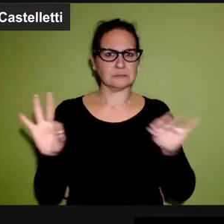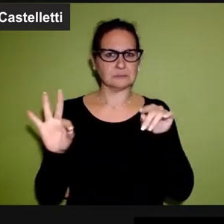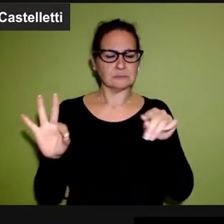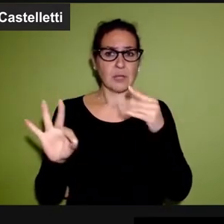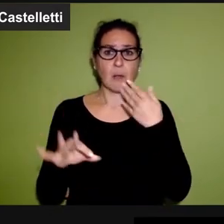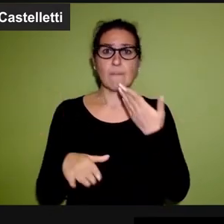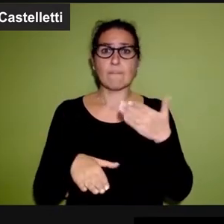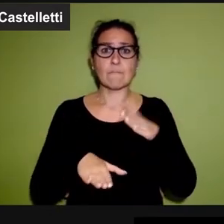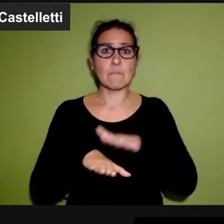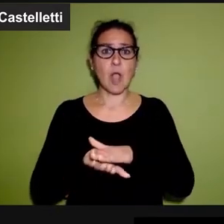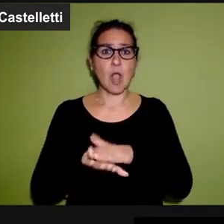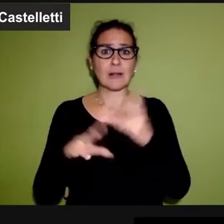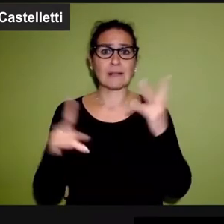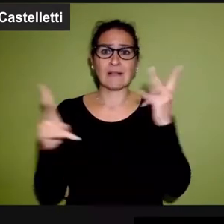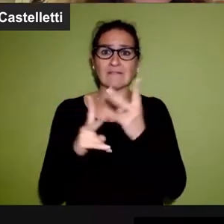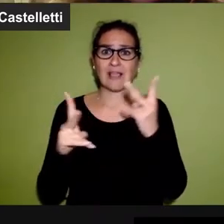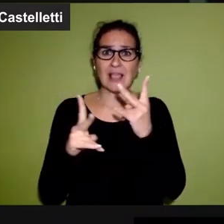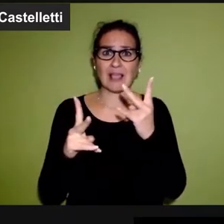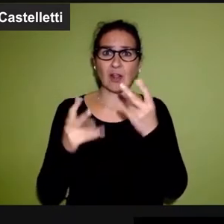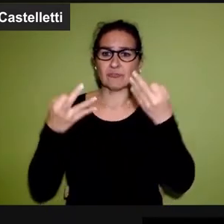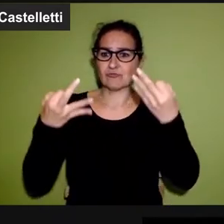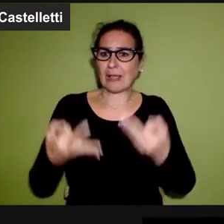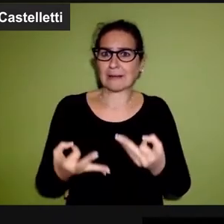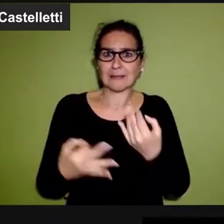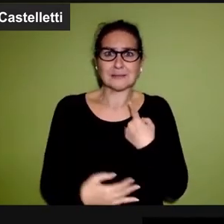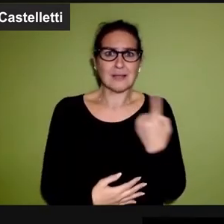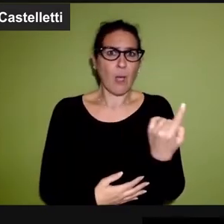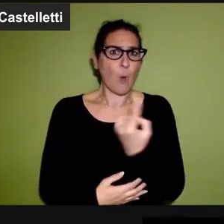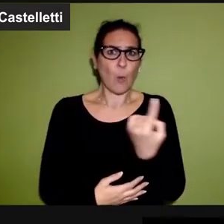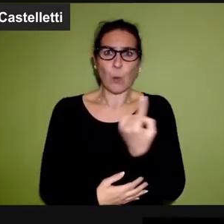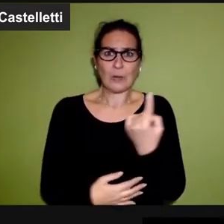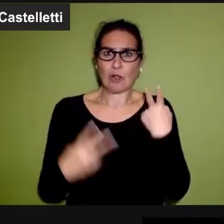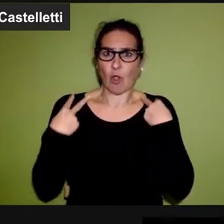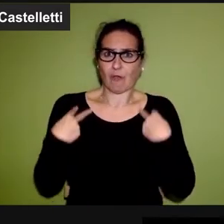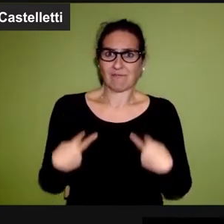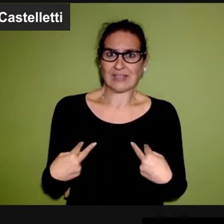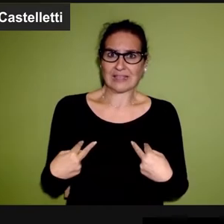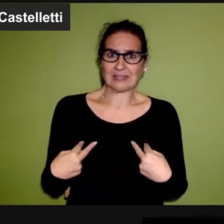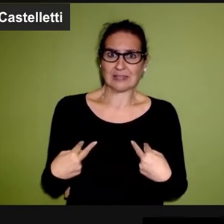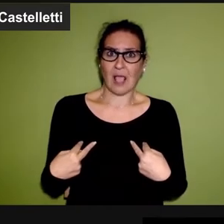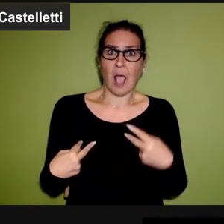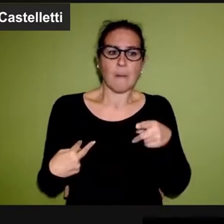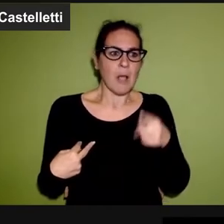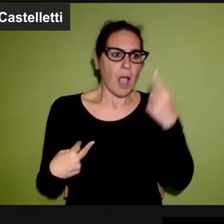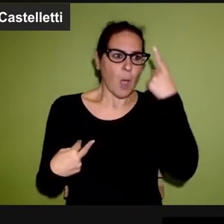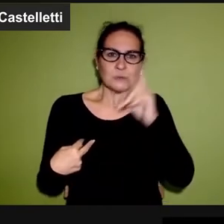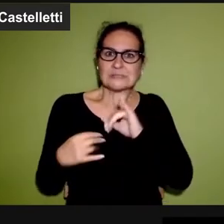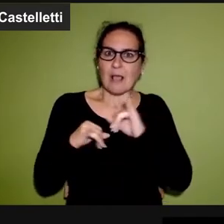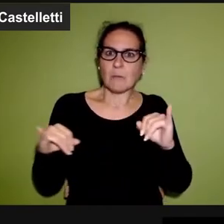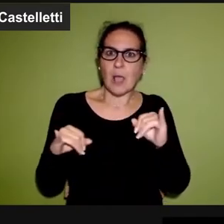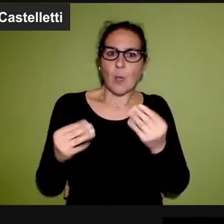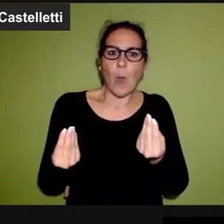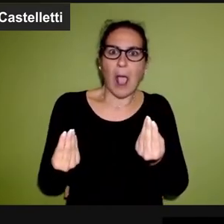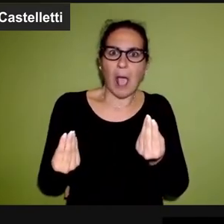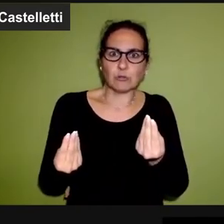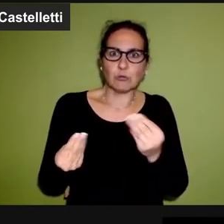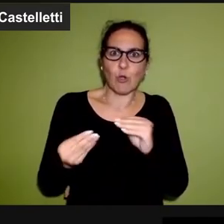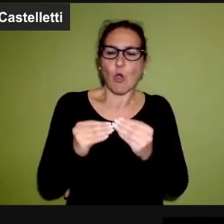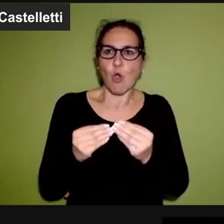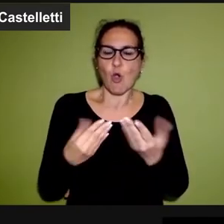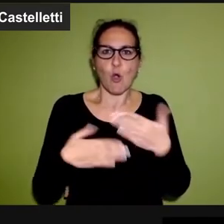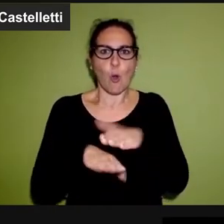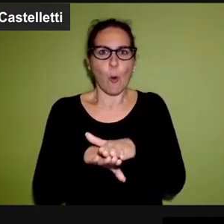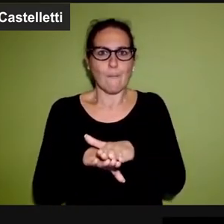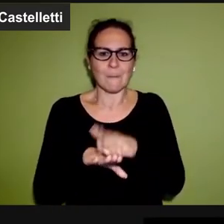scrive La morte è l'unica certezza della vita, nella totale incertezza del quando e del come. La